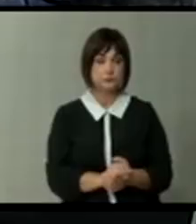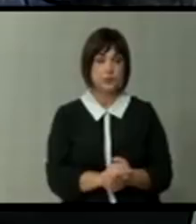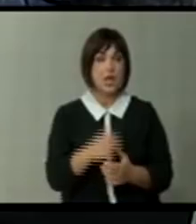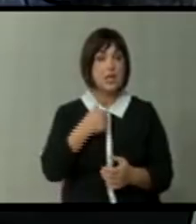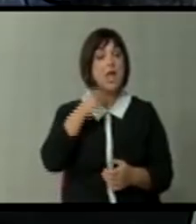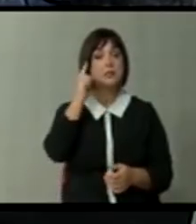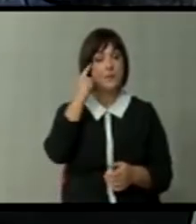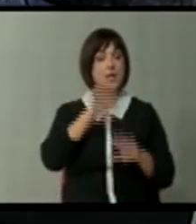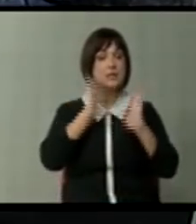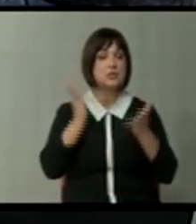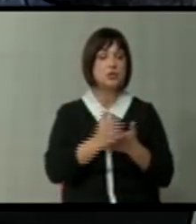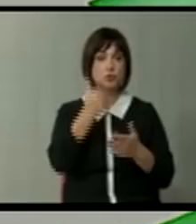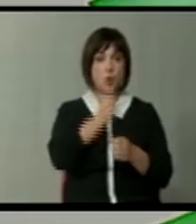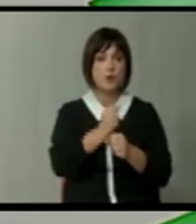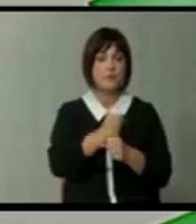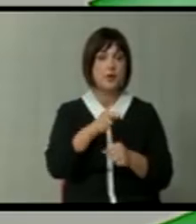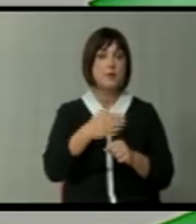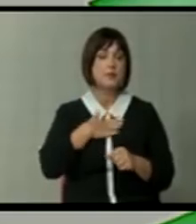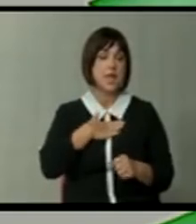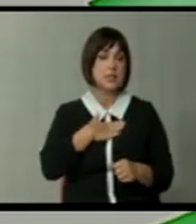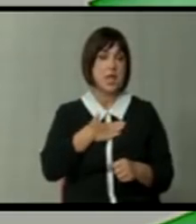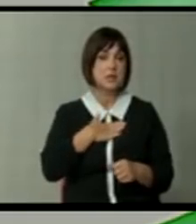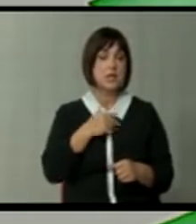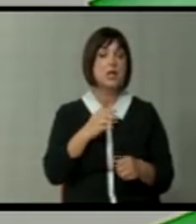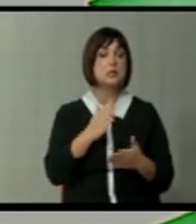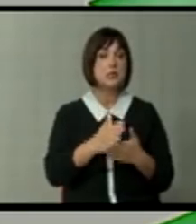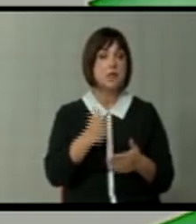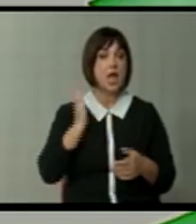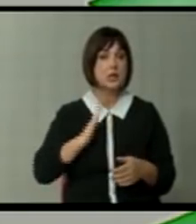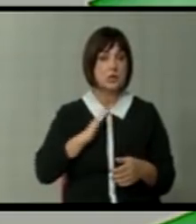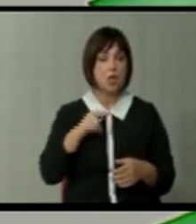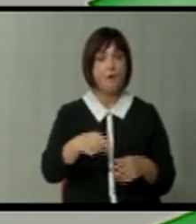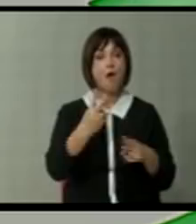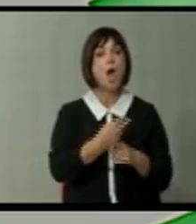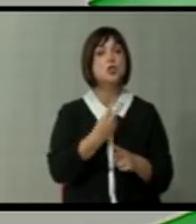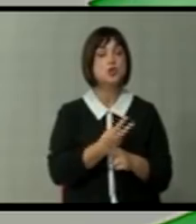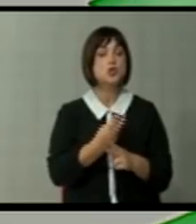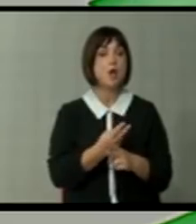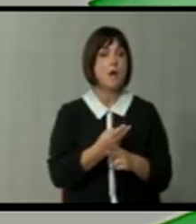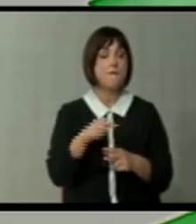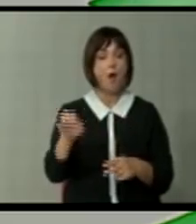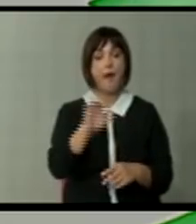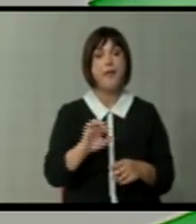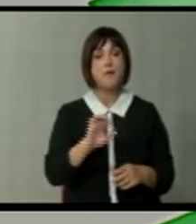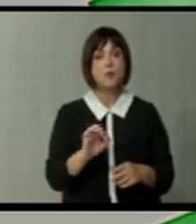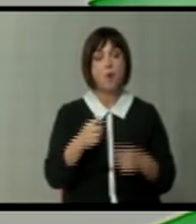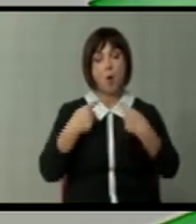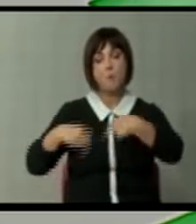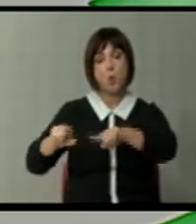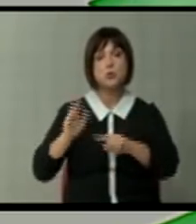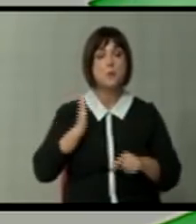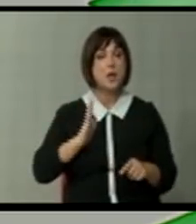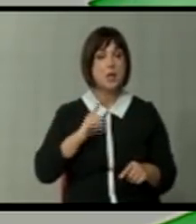Мислам дека все што правиме, правиме пред се заради нас, заради граѓаните на оваа држава. Во Европа, особено